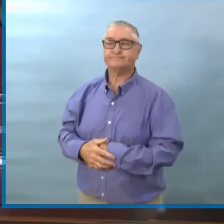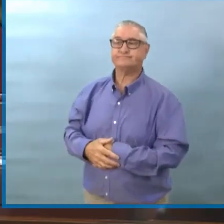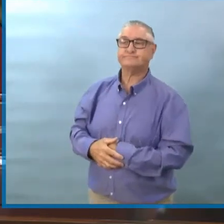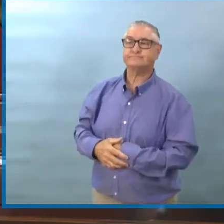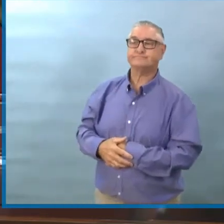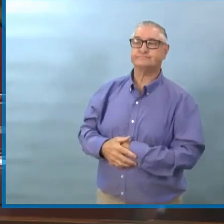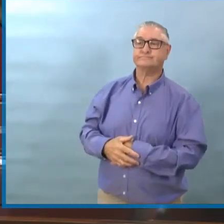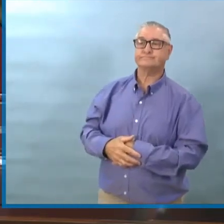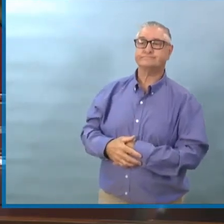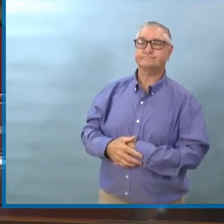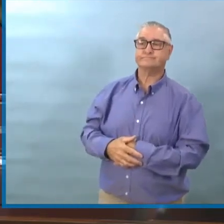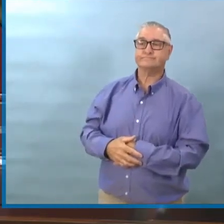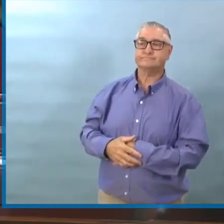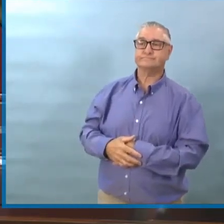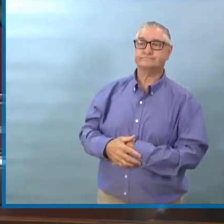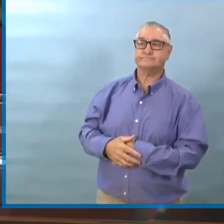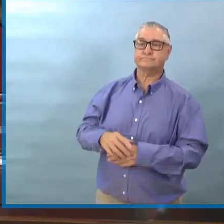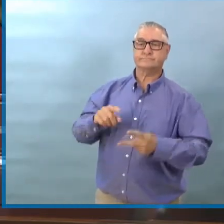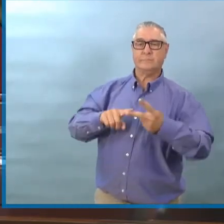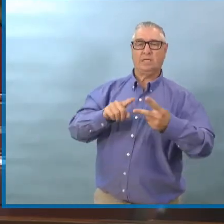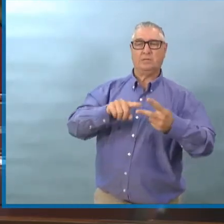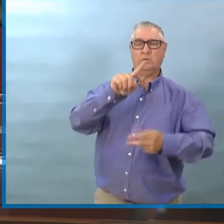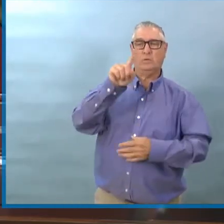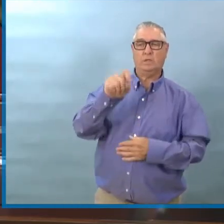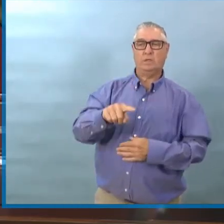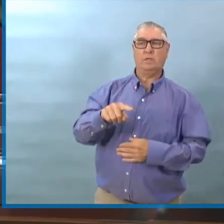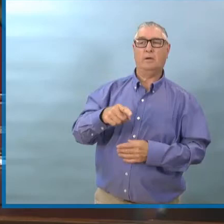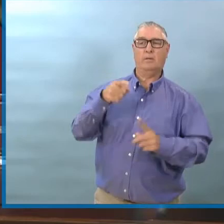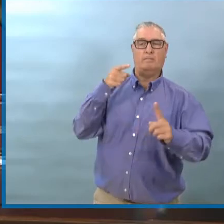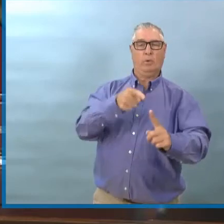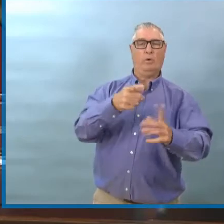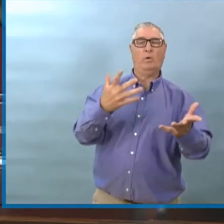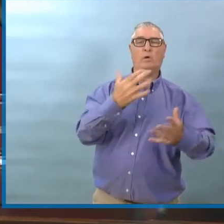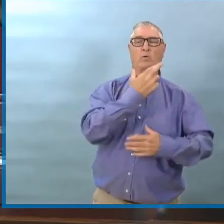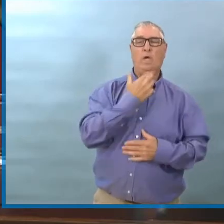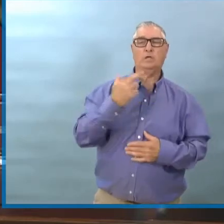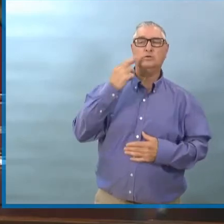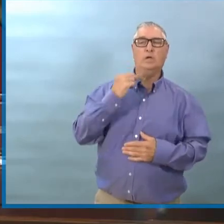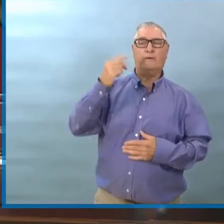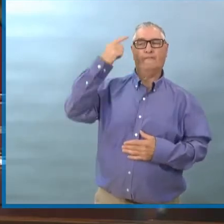parti.